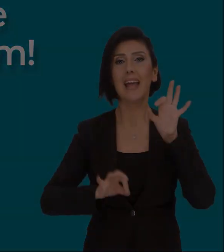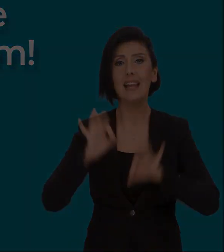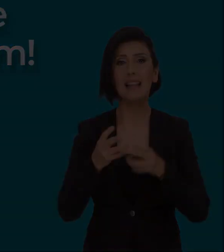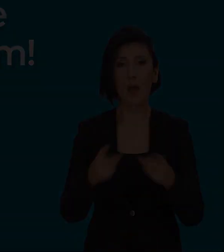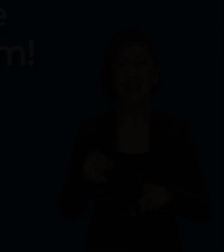denetlenebilir seçim.